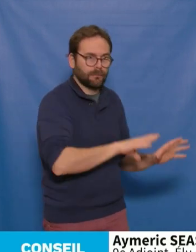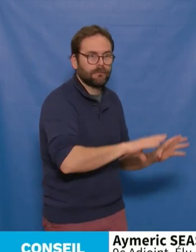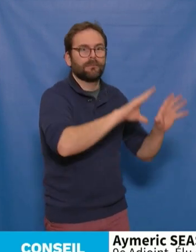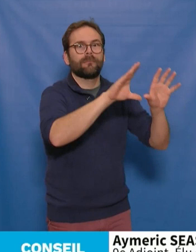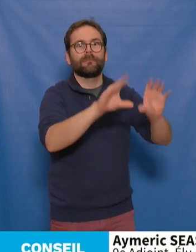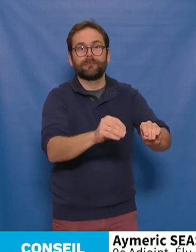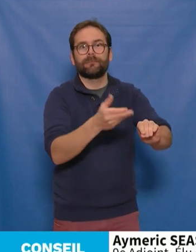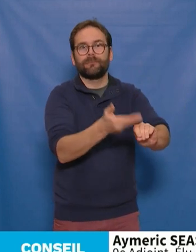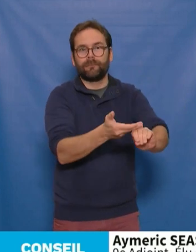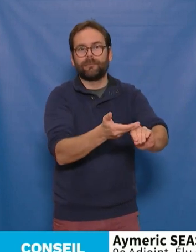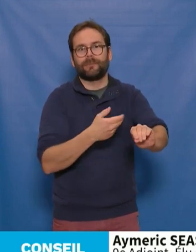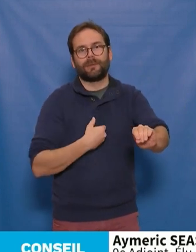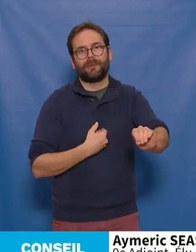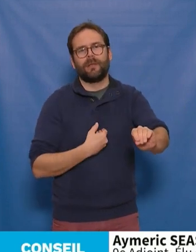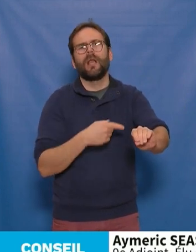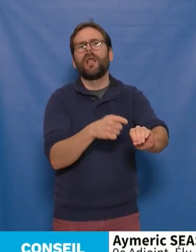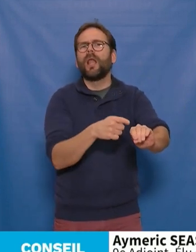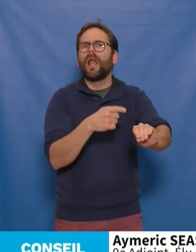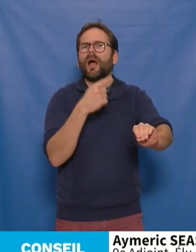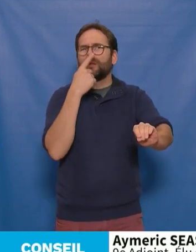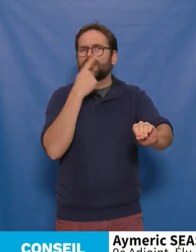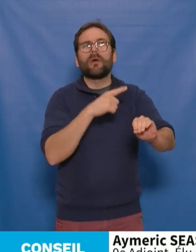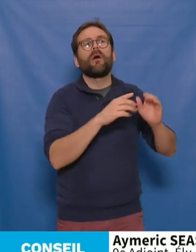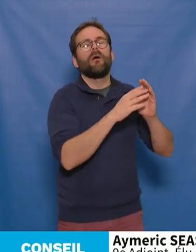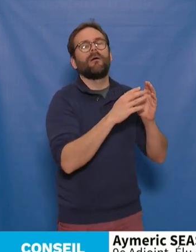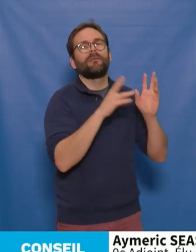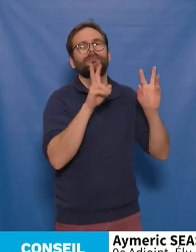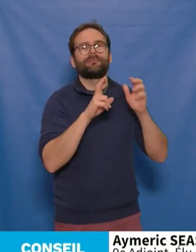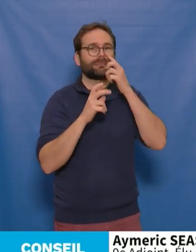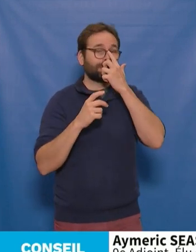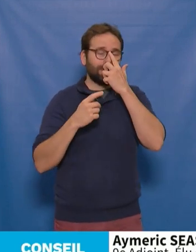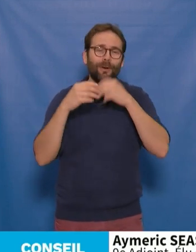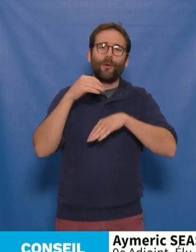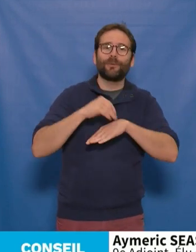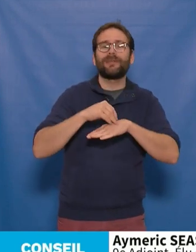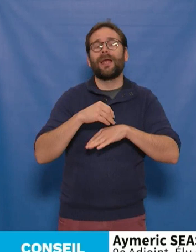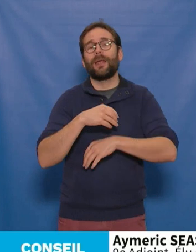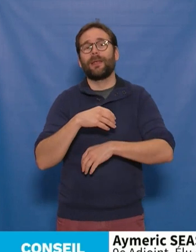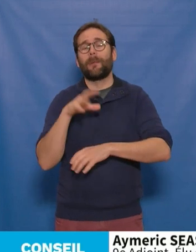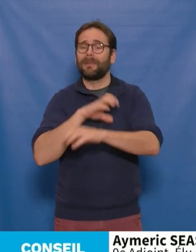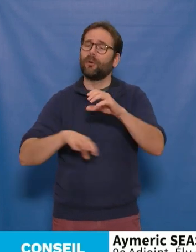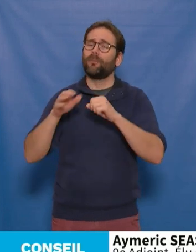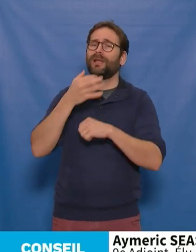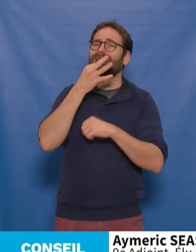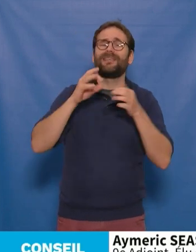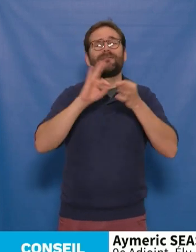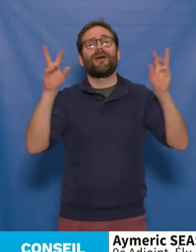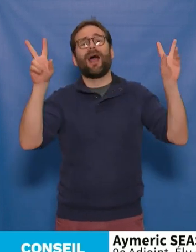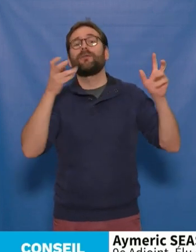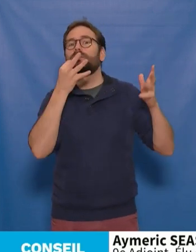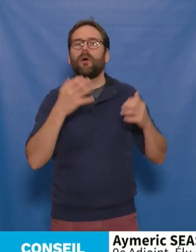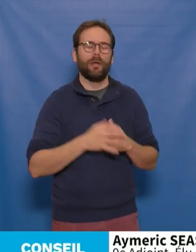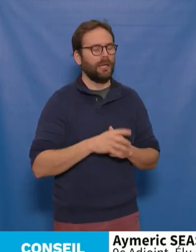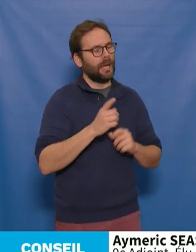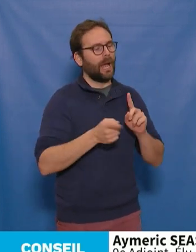Il a suffisamment été remise l'église sur la place du village au dernier conseil métropolitain pour que je puisse me réjouir de